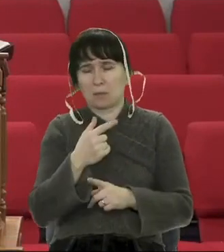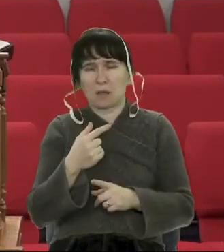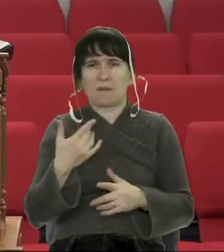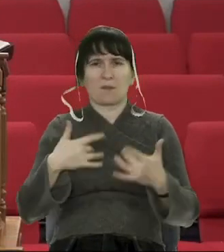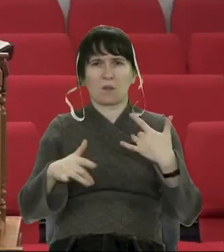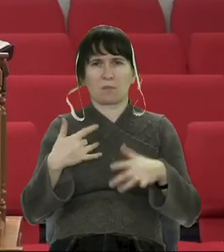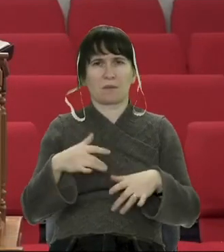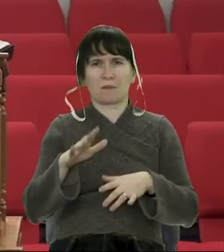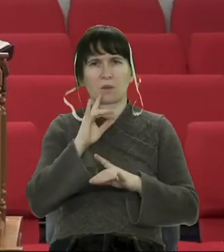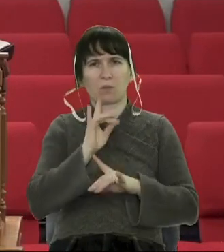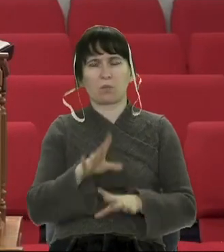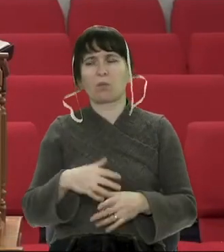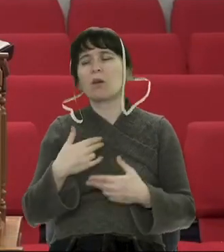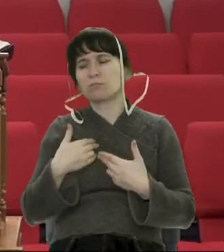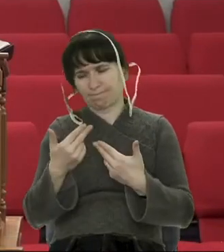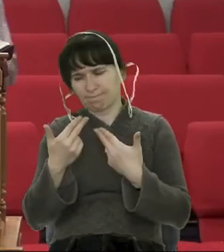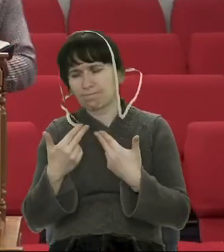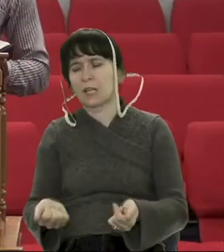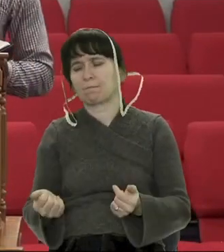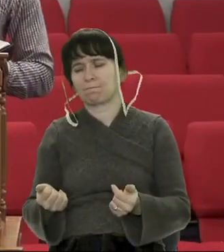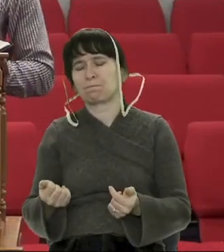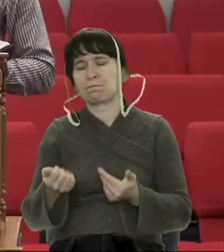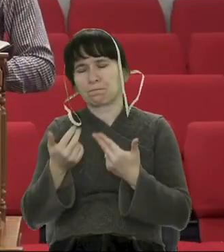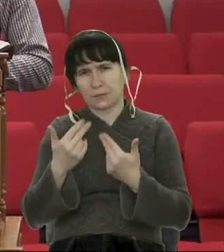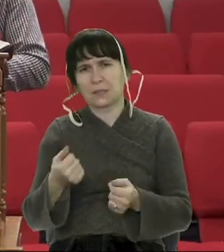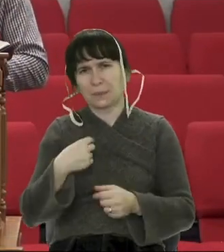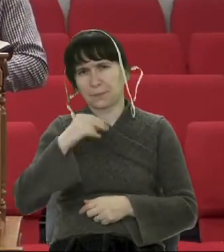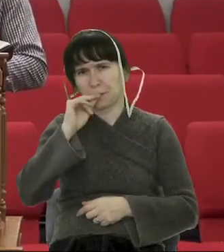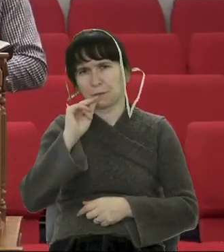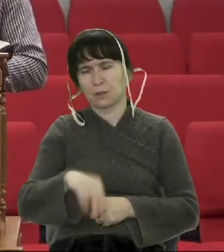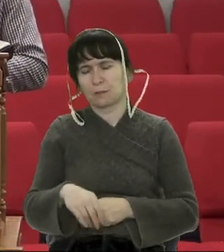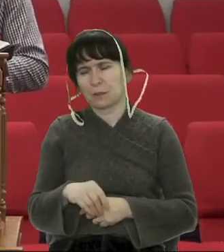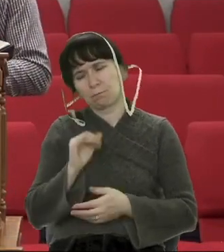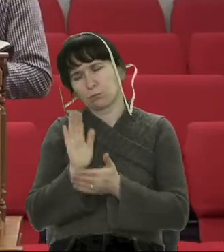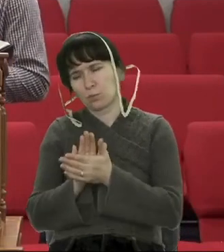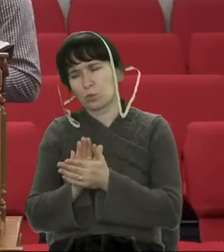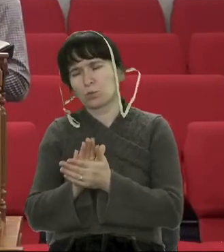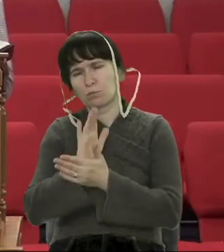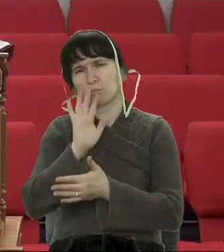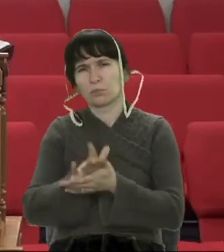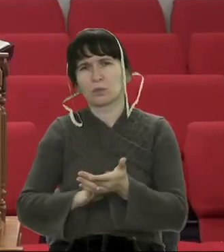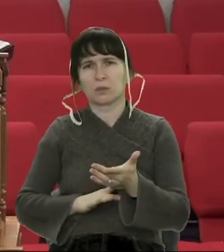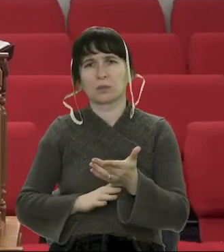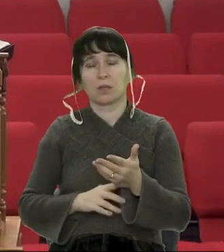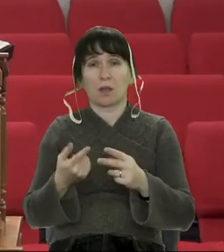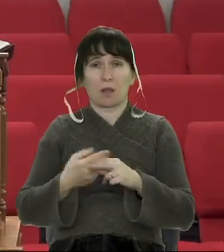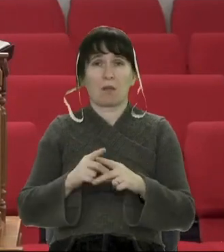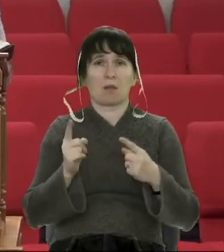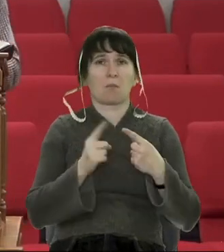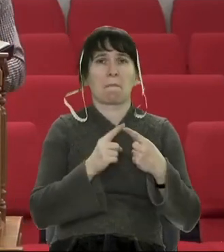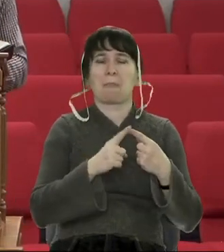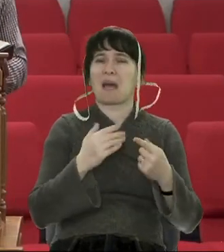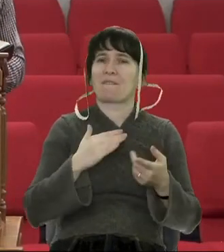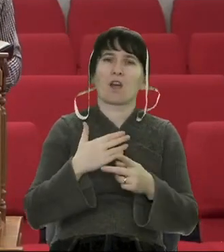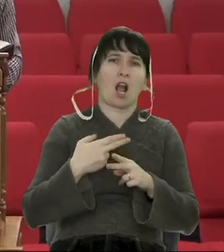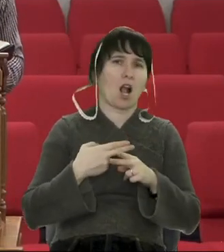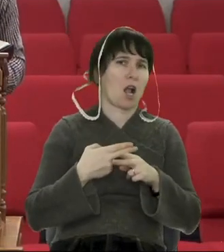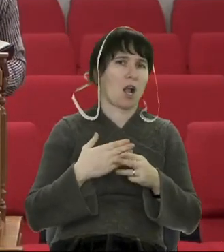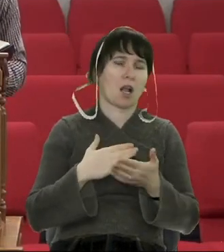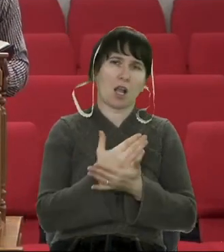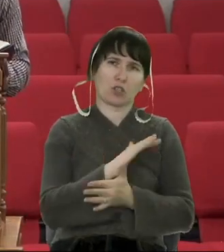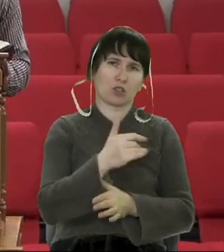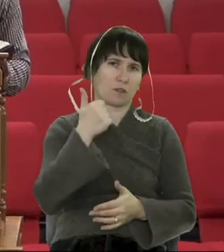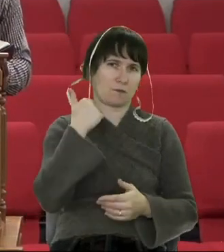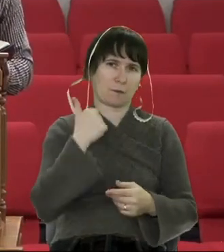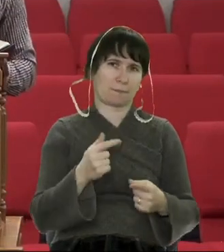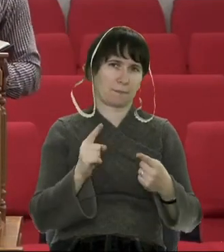Це не я зробив. Але вона вміє визнати свою провину. Як би хотілося нам, щоб ми були всі надійними